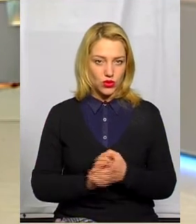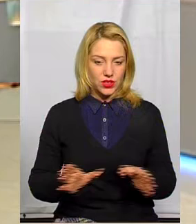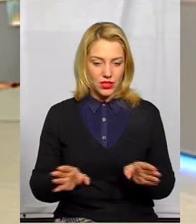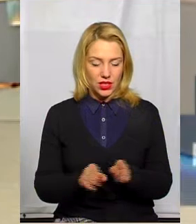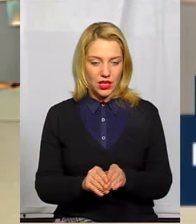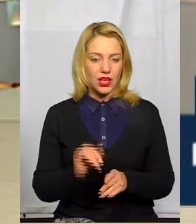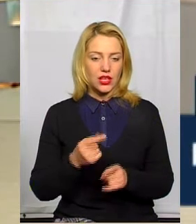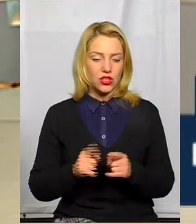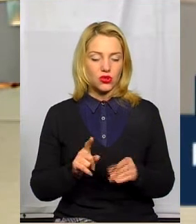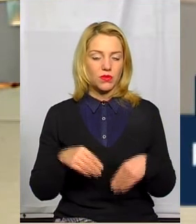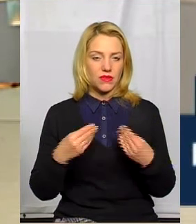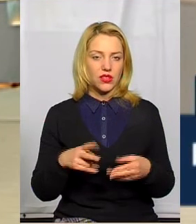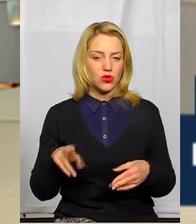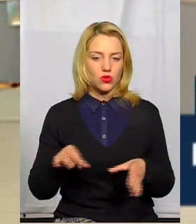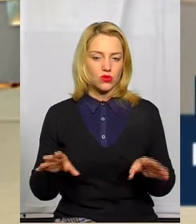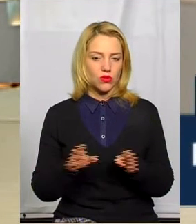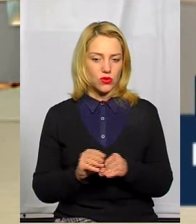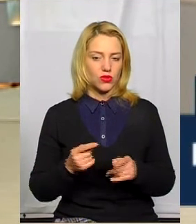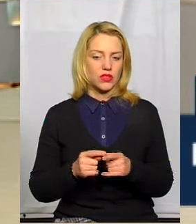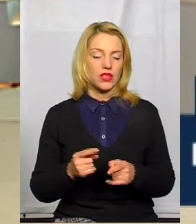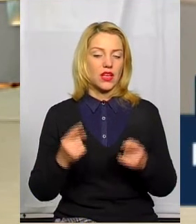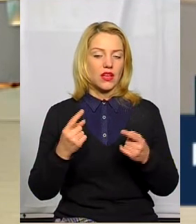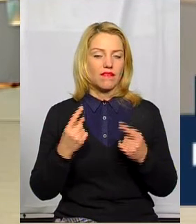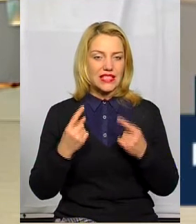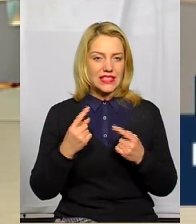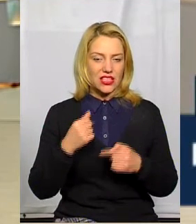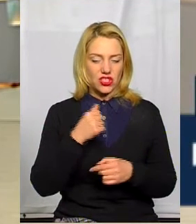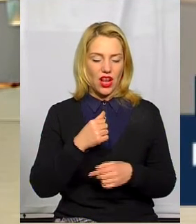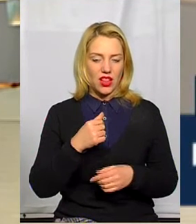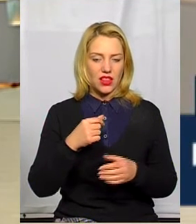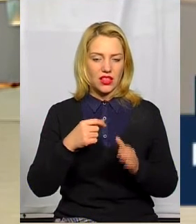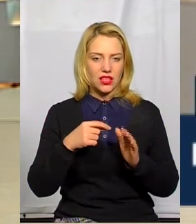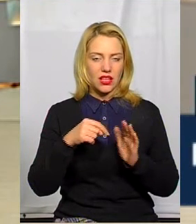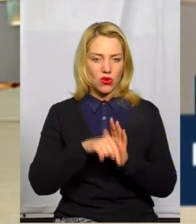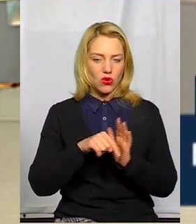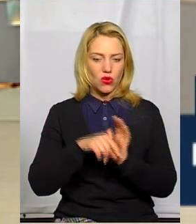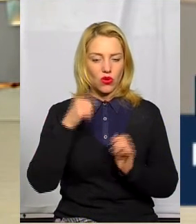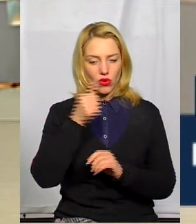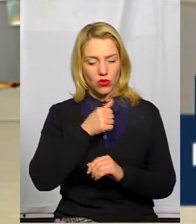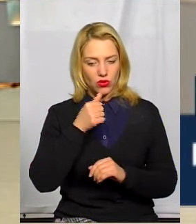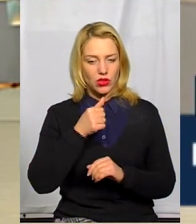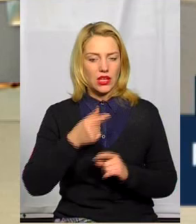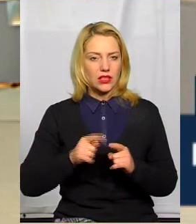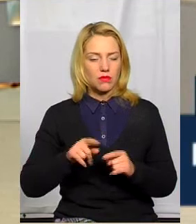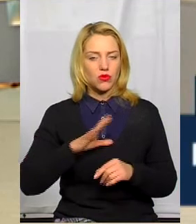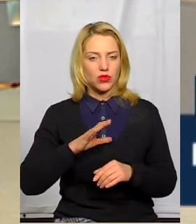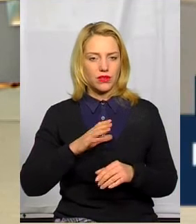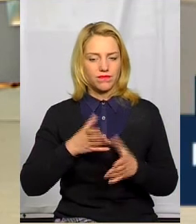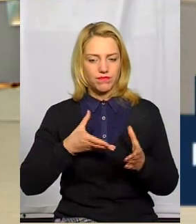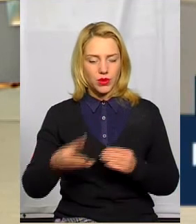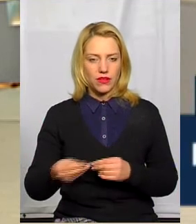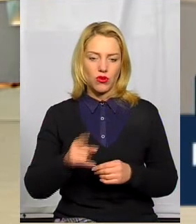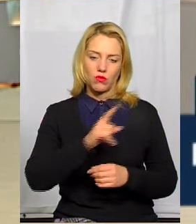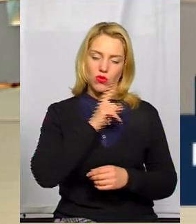зрештою, привели до Соборності, от визначальну роль, усе ж таке, відіграли люди молоді чи люди старшого